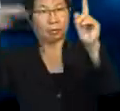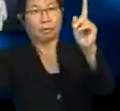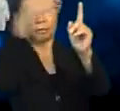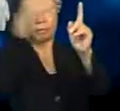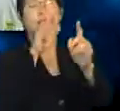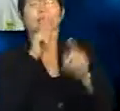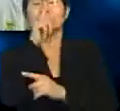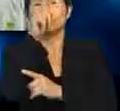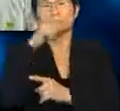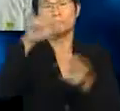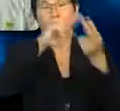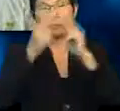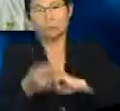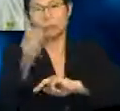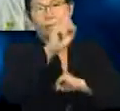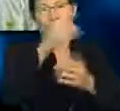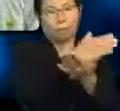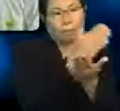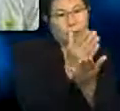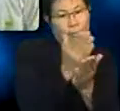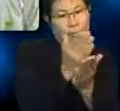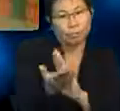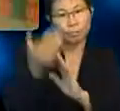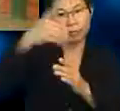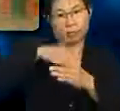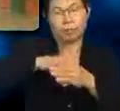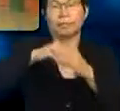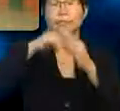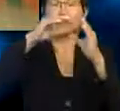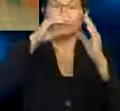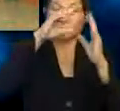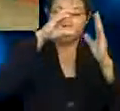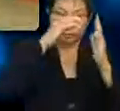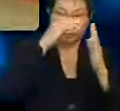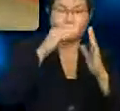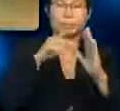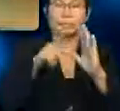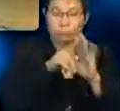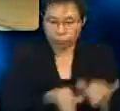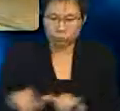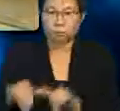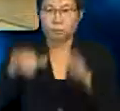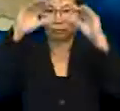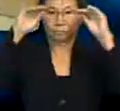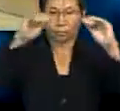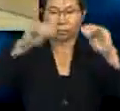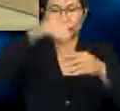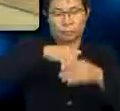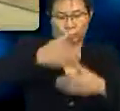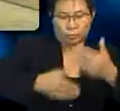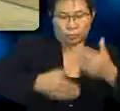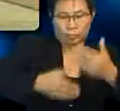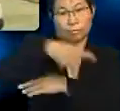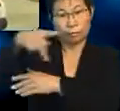tanpa mengubah mana-mana bahagian dalam sukatan pelajaran. Dalam perlaksanaan proses pengajaran dan pembelajaran ini,